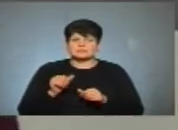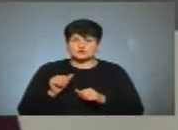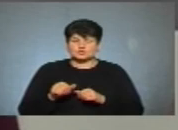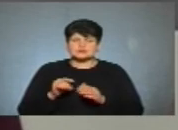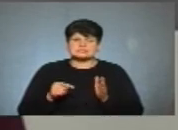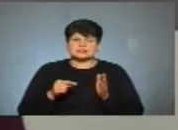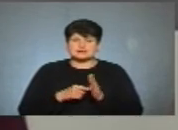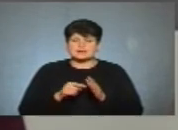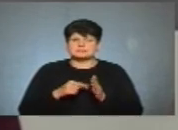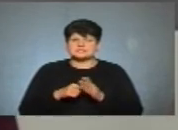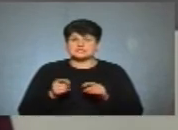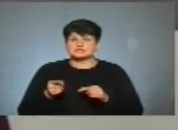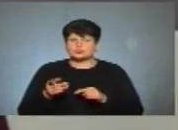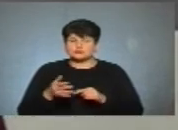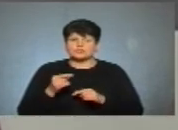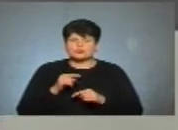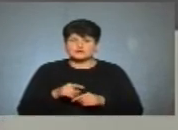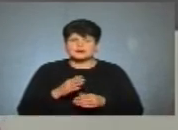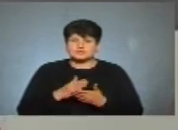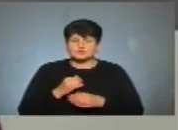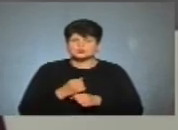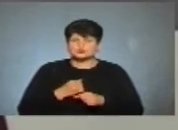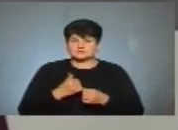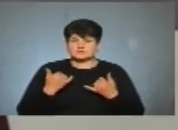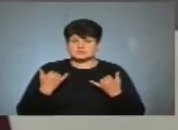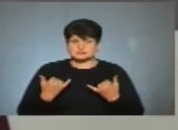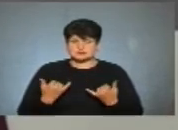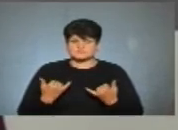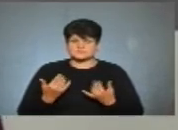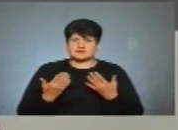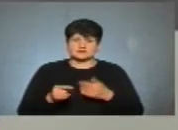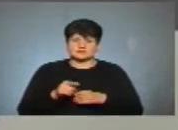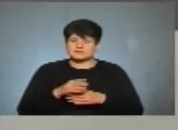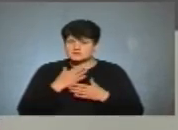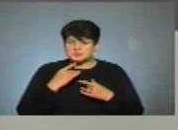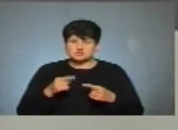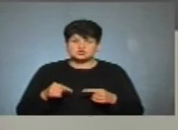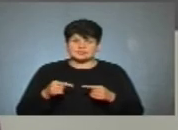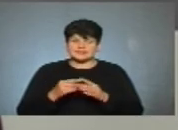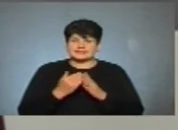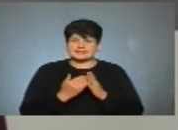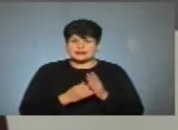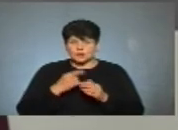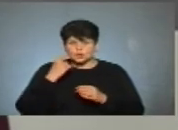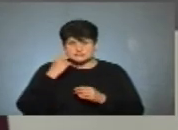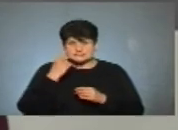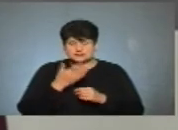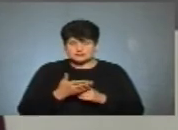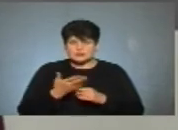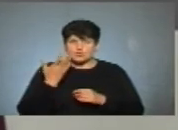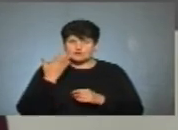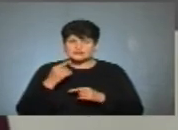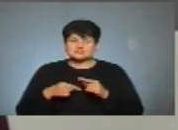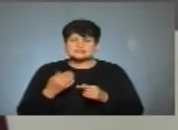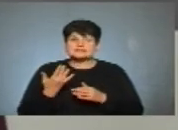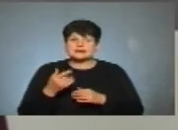розвитку міста Тернополя. Вона є розроблена зараз, але вона не має чітких критеріїв оцінювання, коли і через